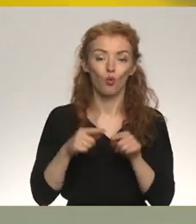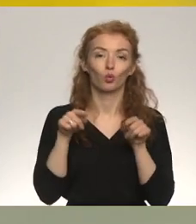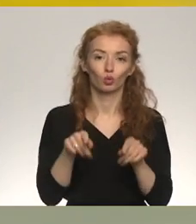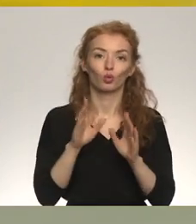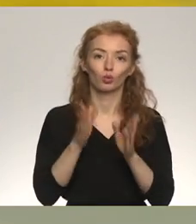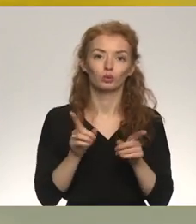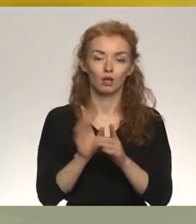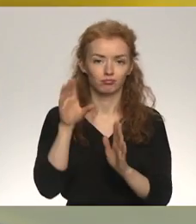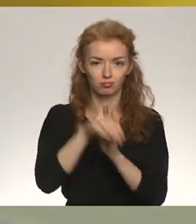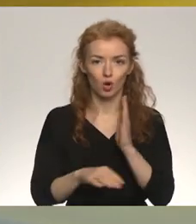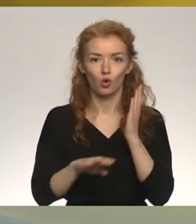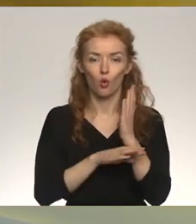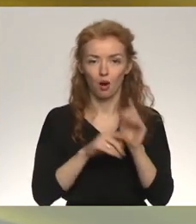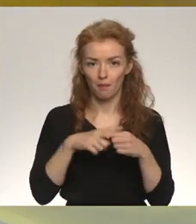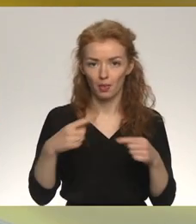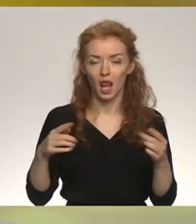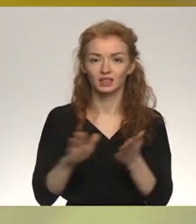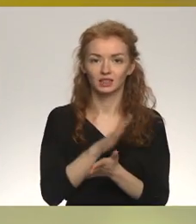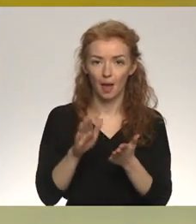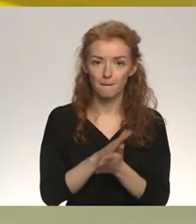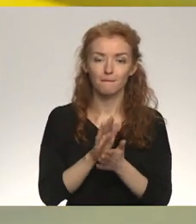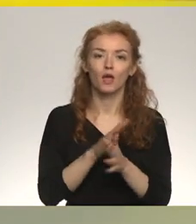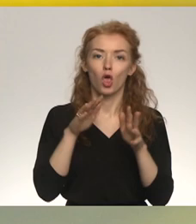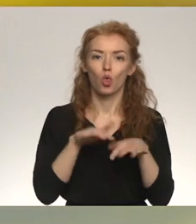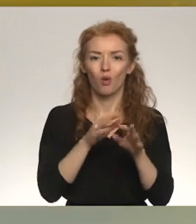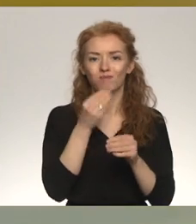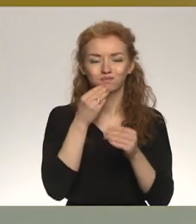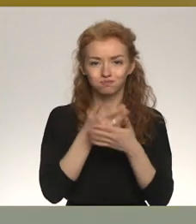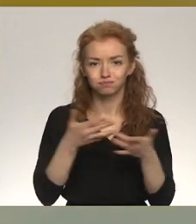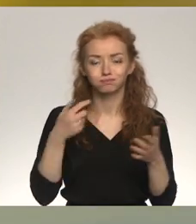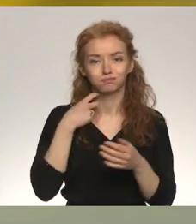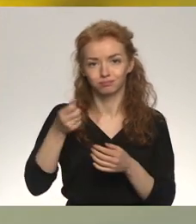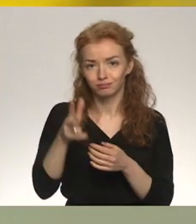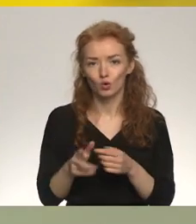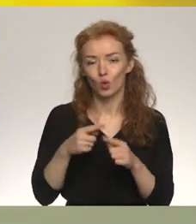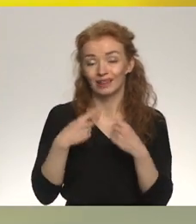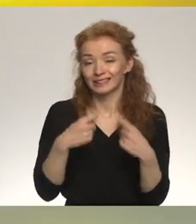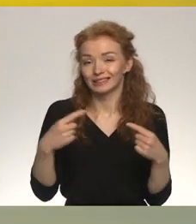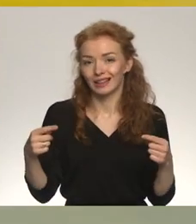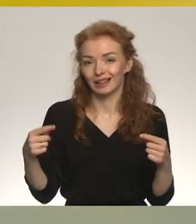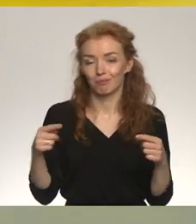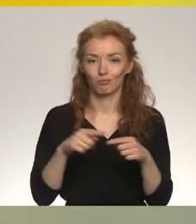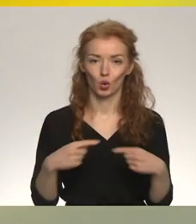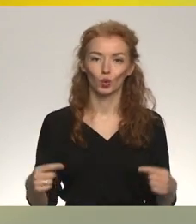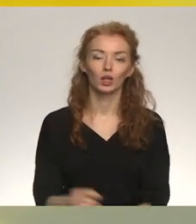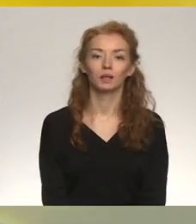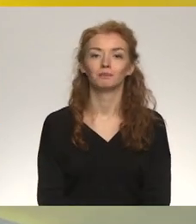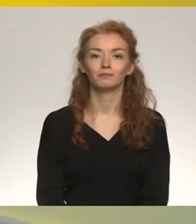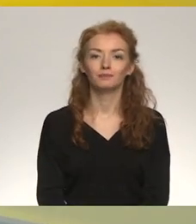iekļaut arī koka materiāli, cemens, jūras vēltas, alkoholiskie dzērieni un arī daudzi citi produkti.